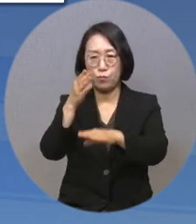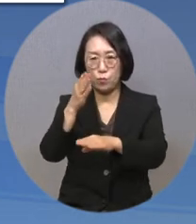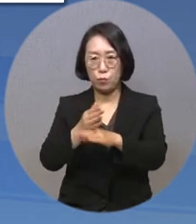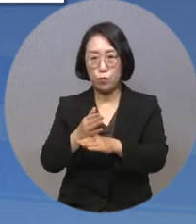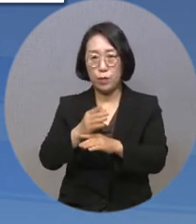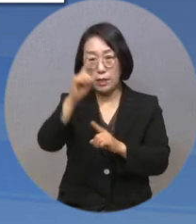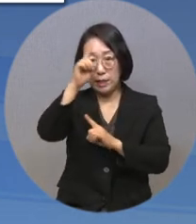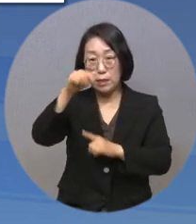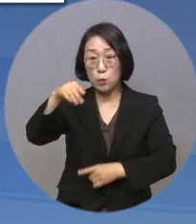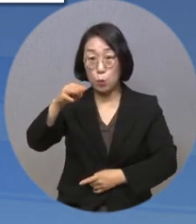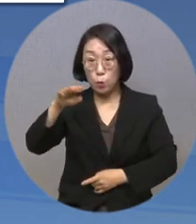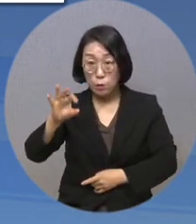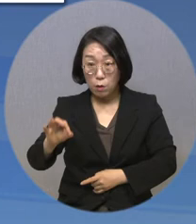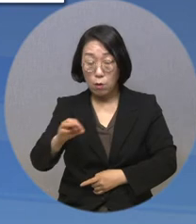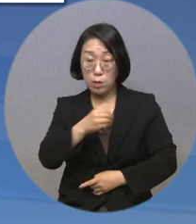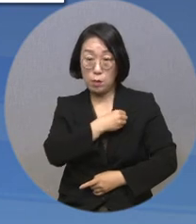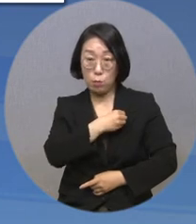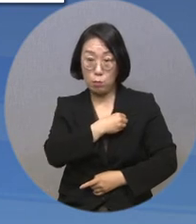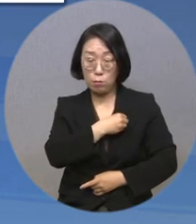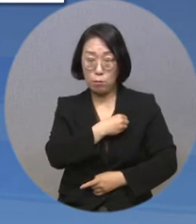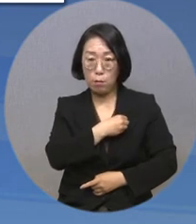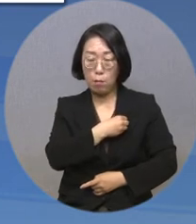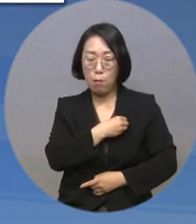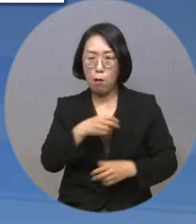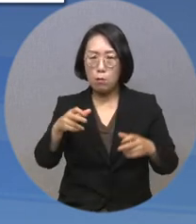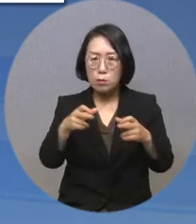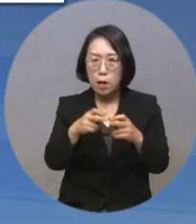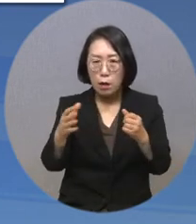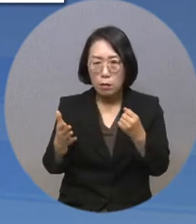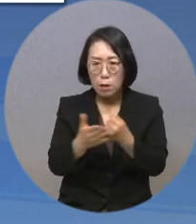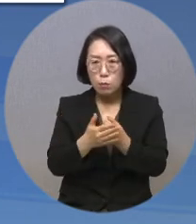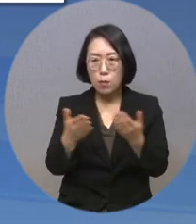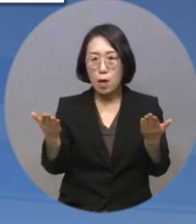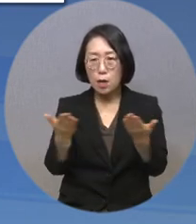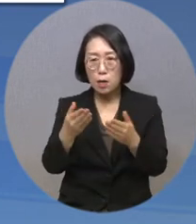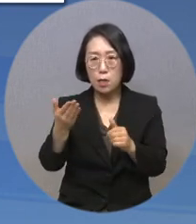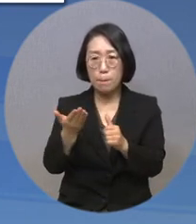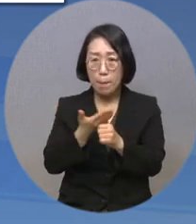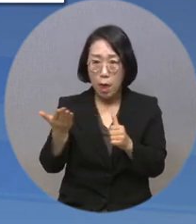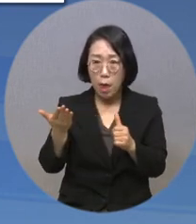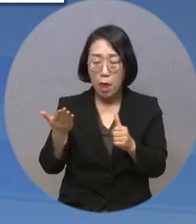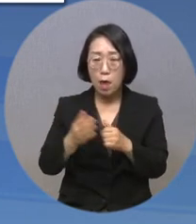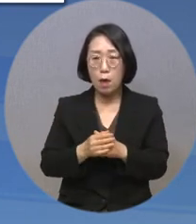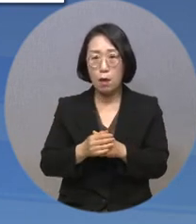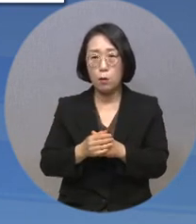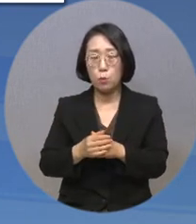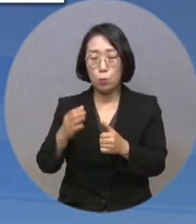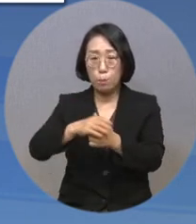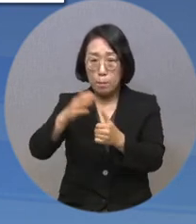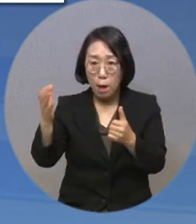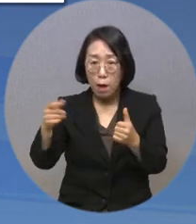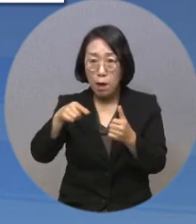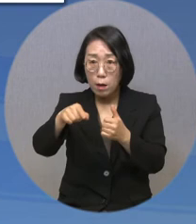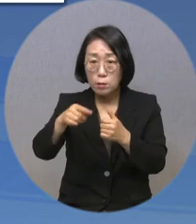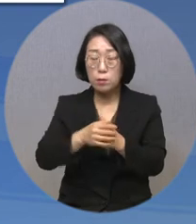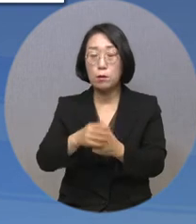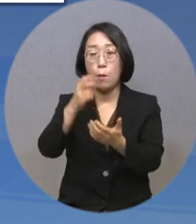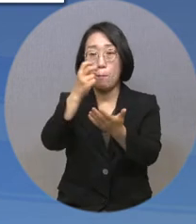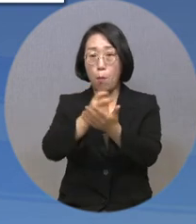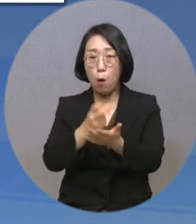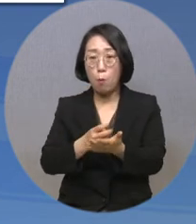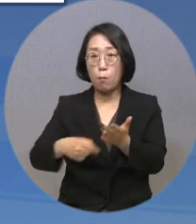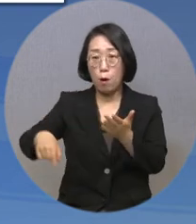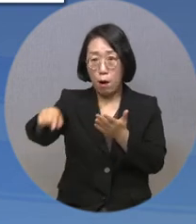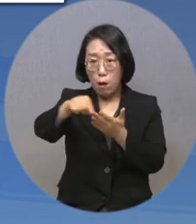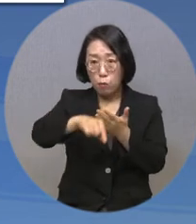의원은 심신장애로 인해 직무를 수행할 수 없게 된 경우를 해촉 또는 해임 사유로 하는 국회 14개